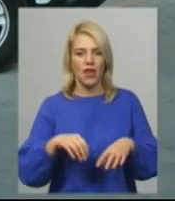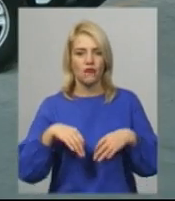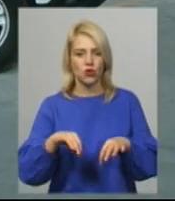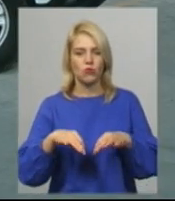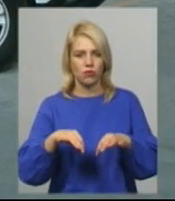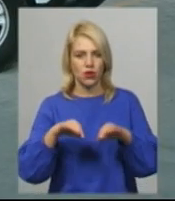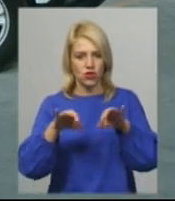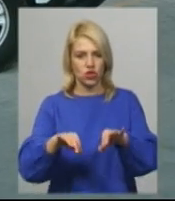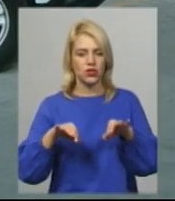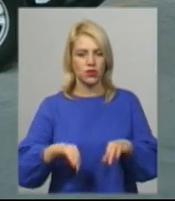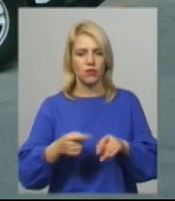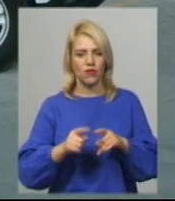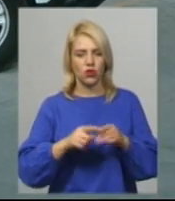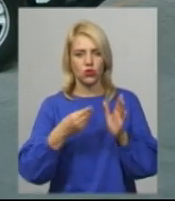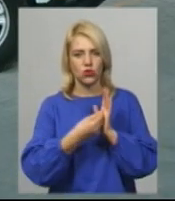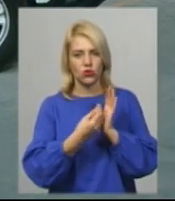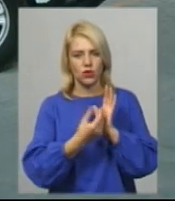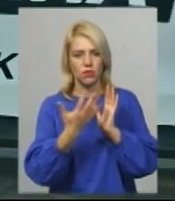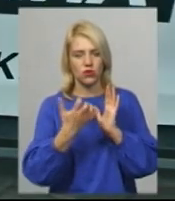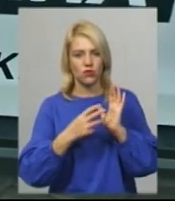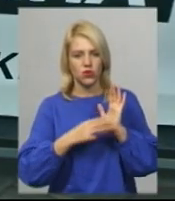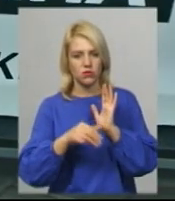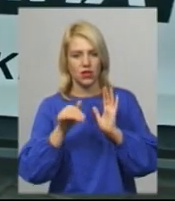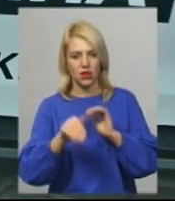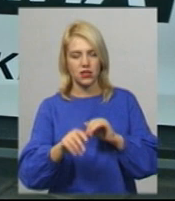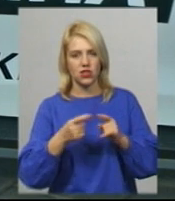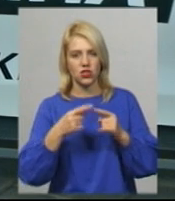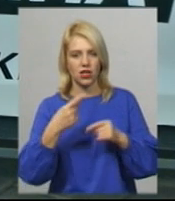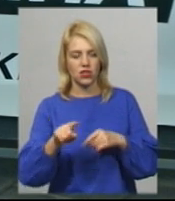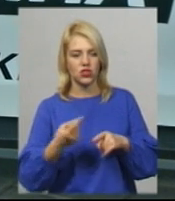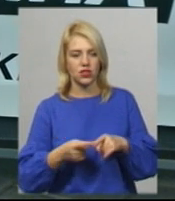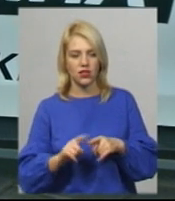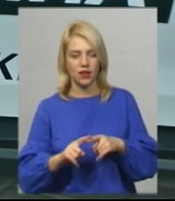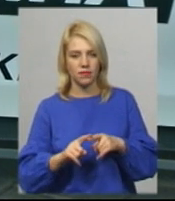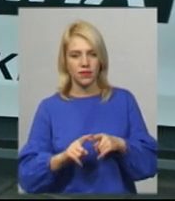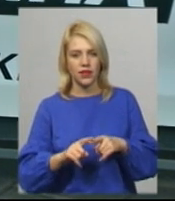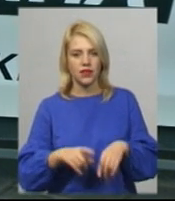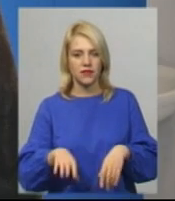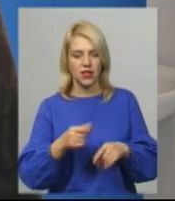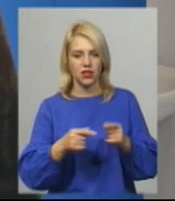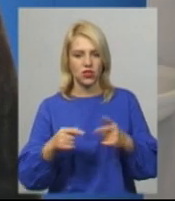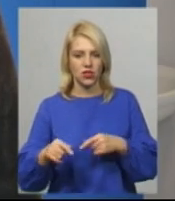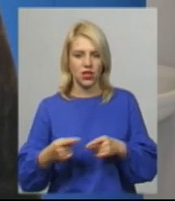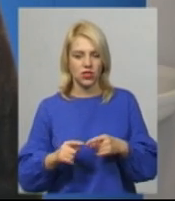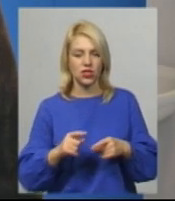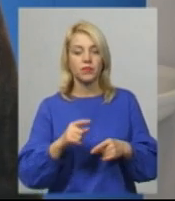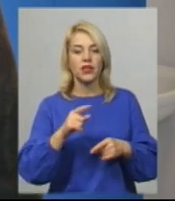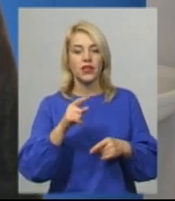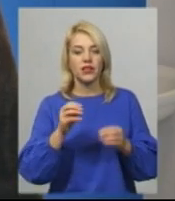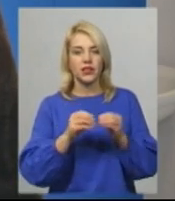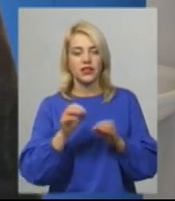Дастер, він коштує 580 тисяч, а це все решта. 10% – це